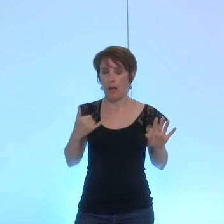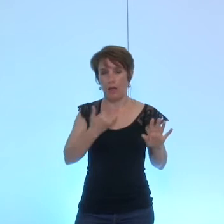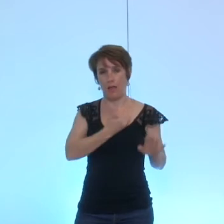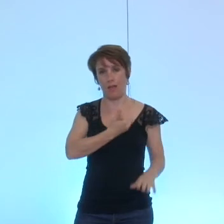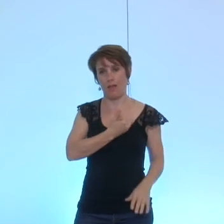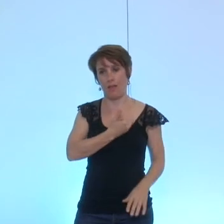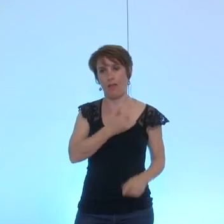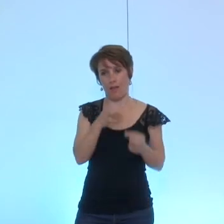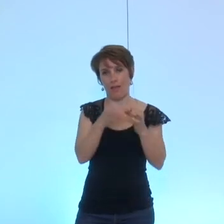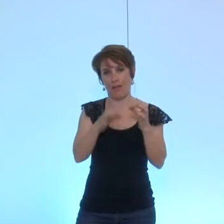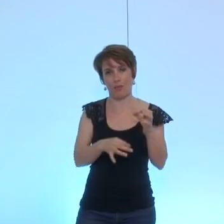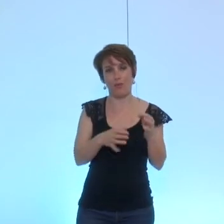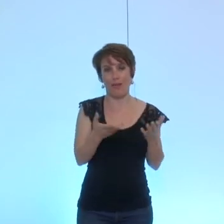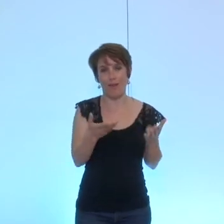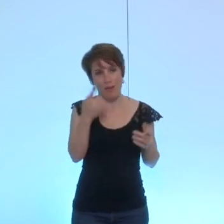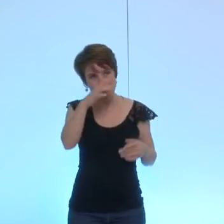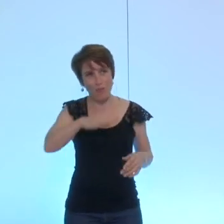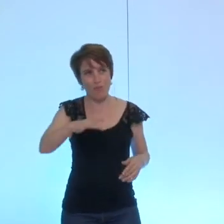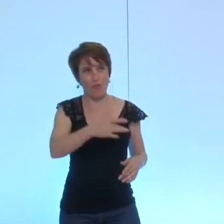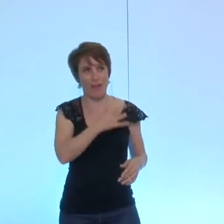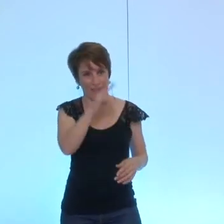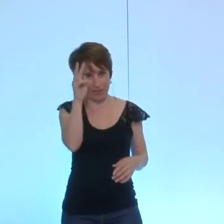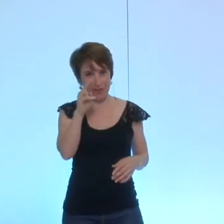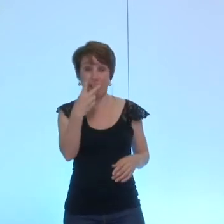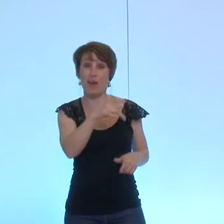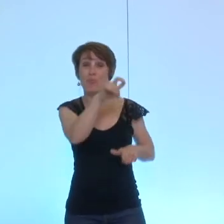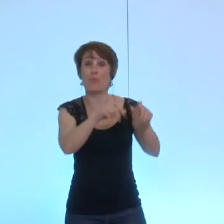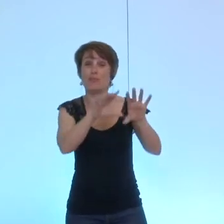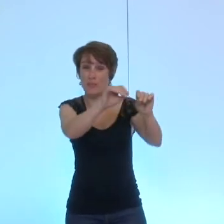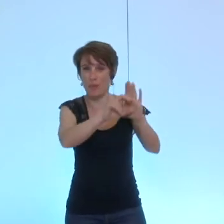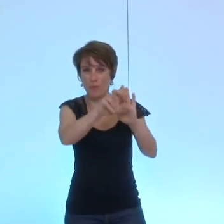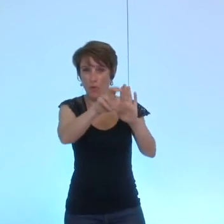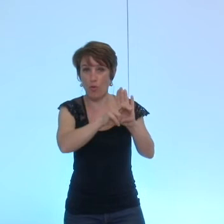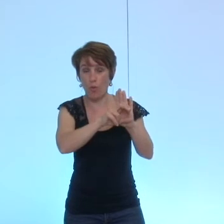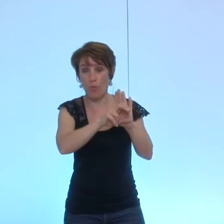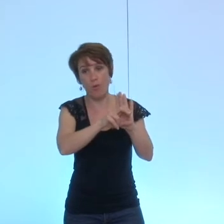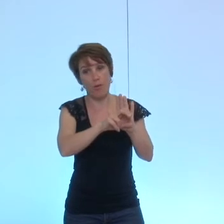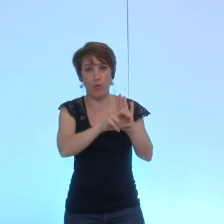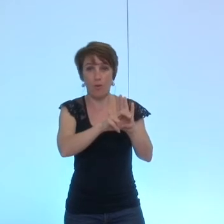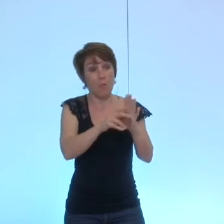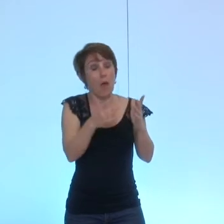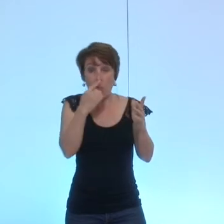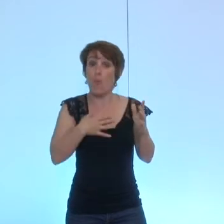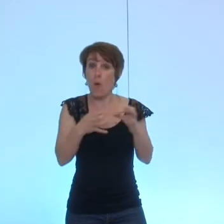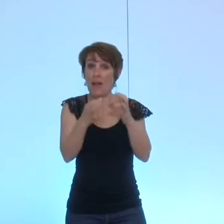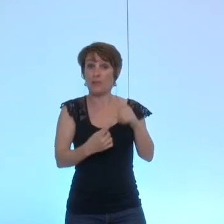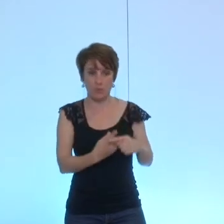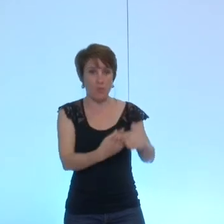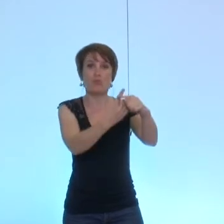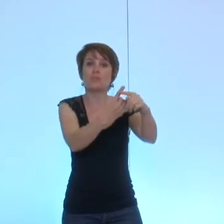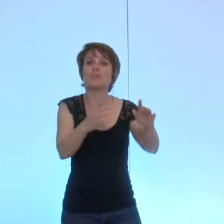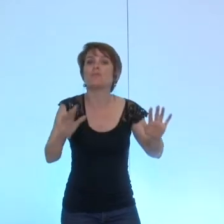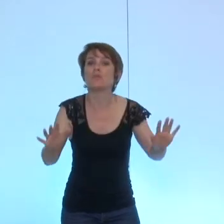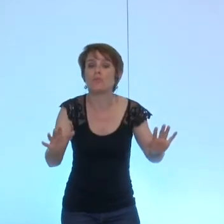l'intérêt général et les grenoblois que ce soit une correction d'erreur ou autre chose a priori plutôt du bien donc nous ne sommes pas particulièrement